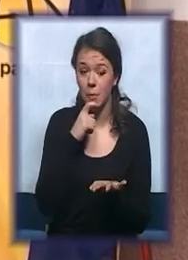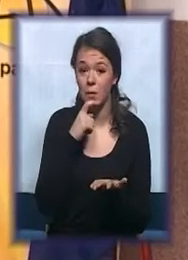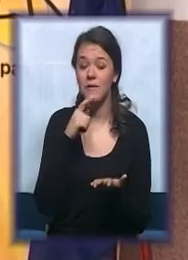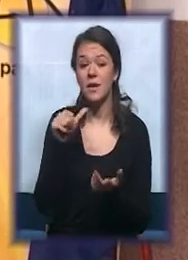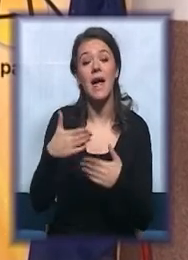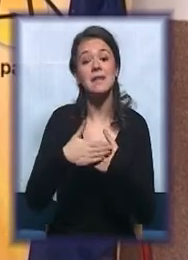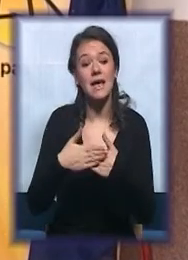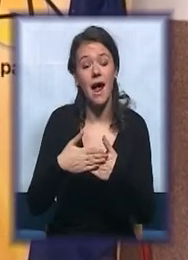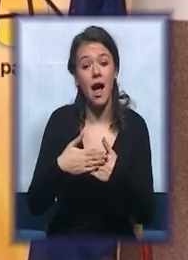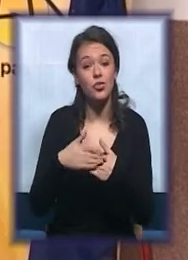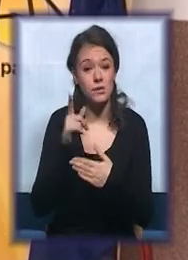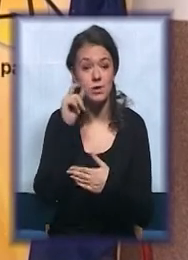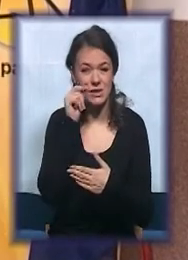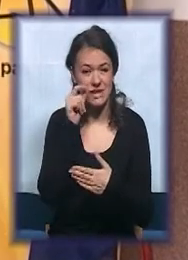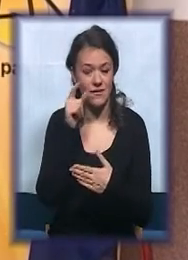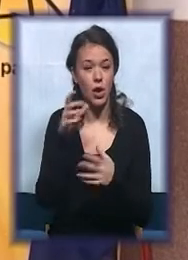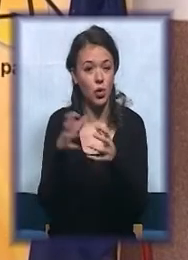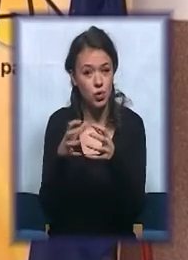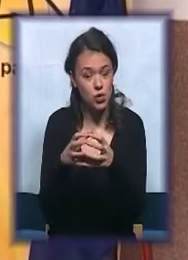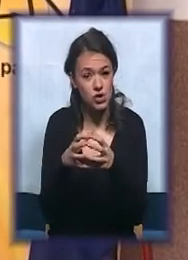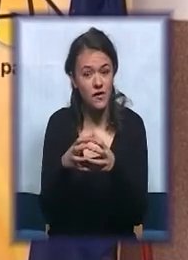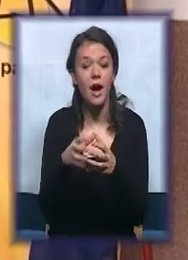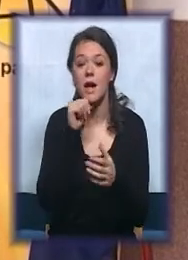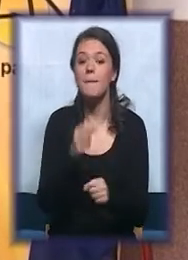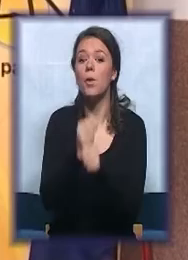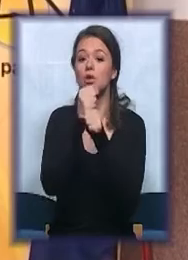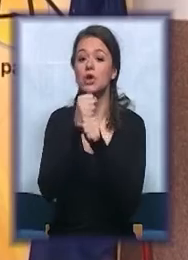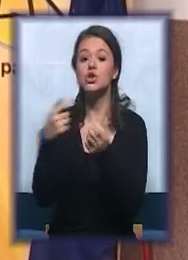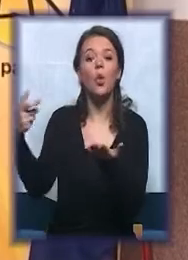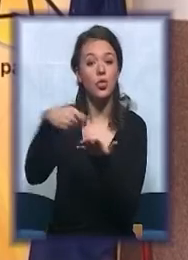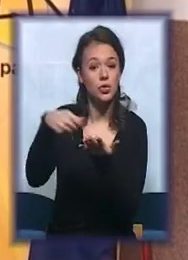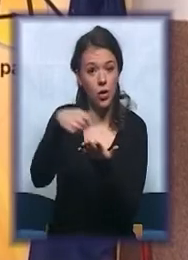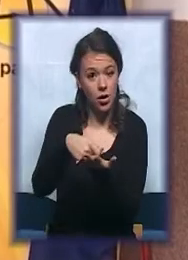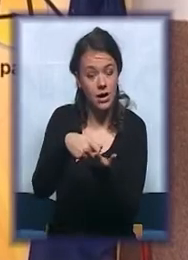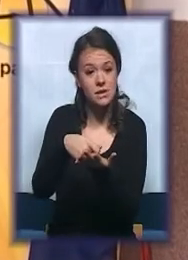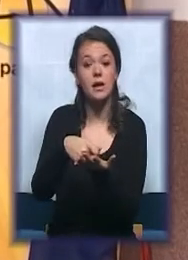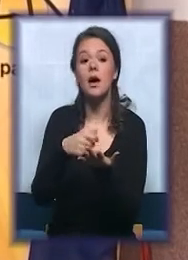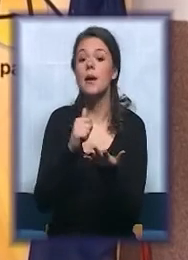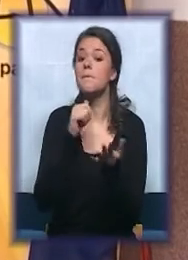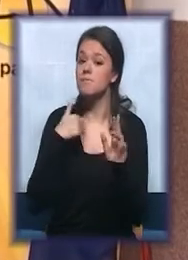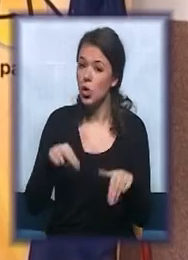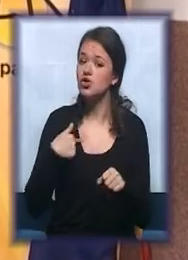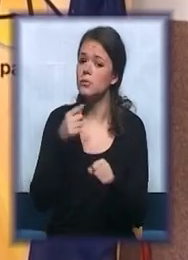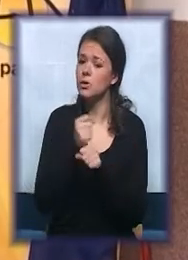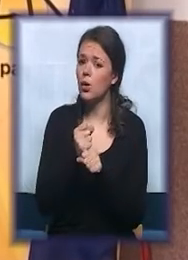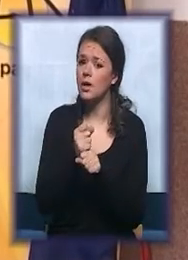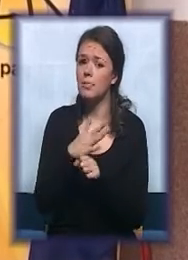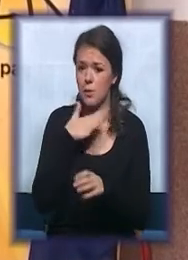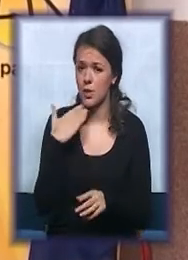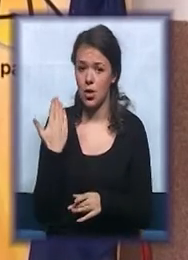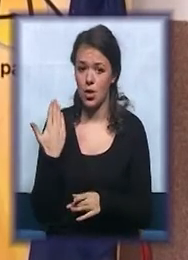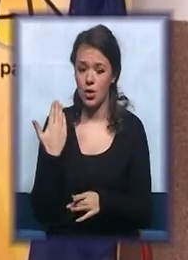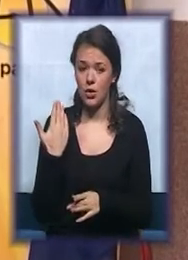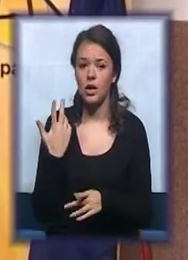civilnog društva, sajeno sa civilnim društvom, uz podršku i donatorskih zanice i samih budžeta, možemo učiniti mnogo,